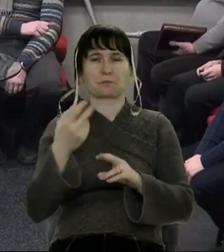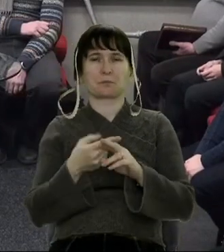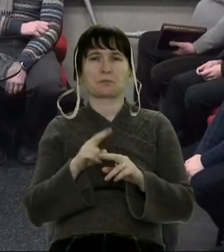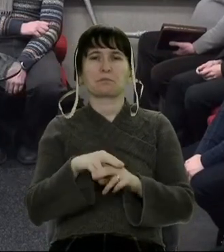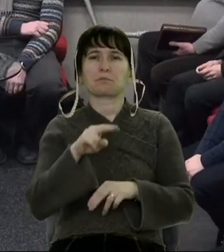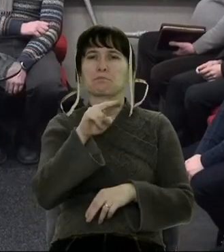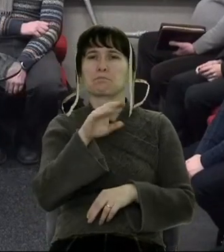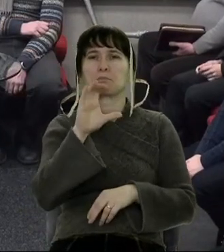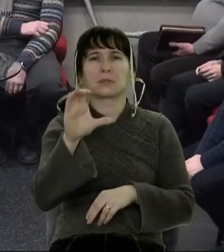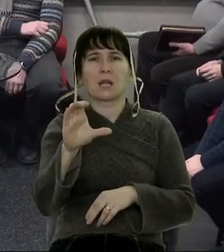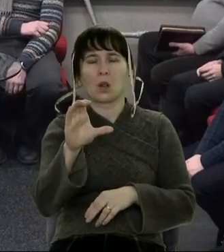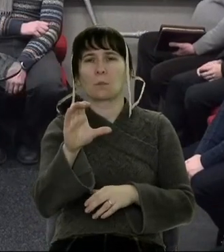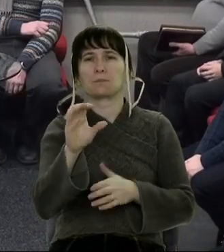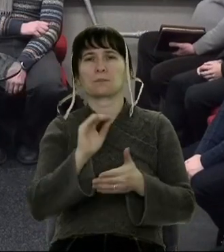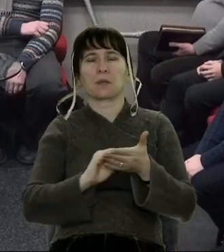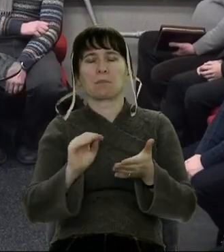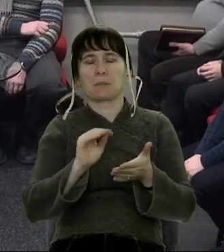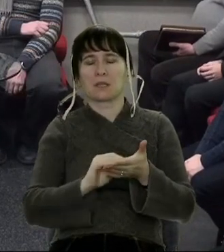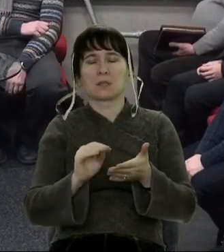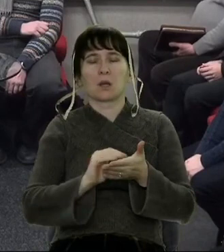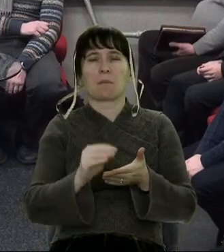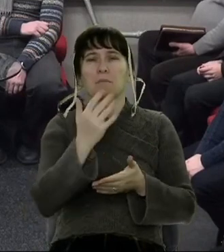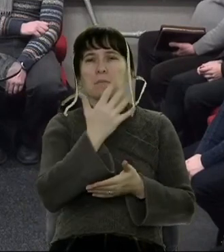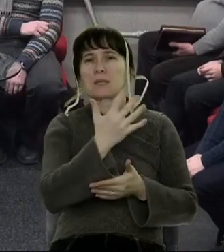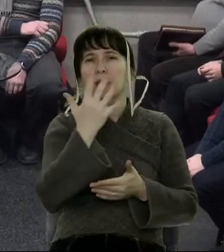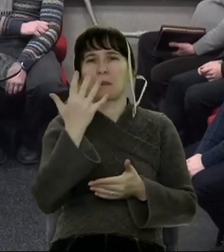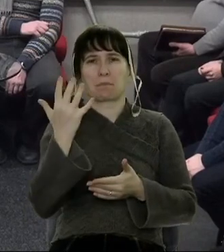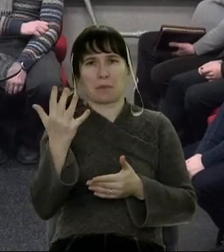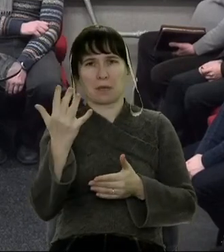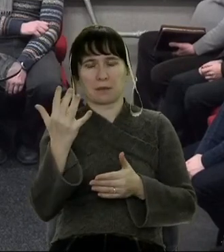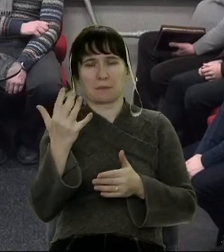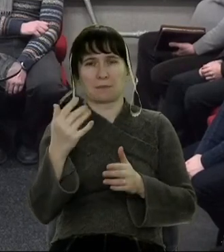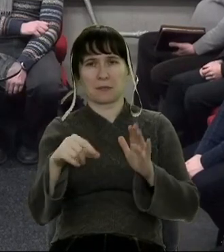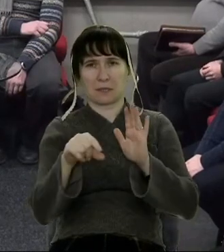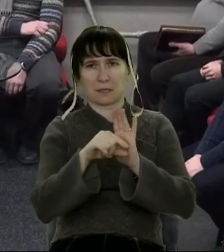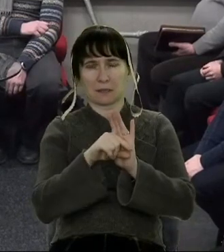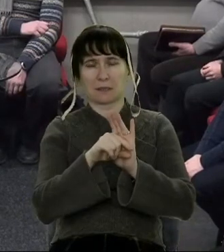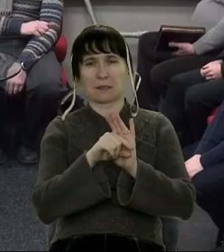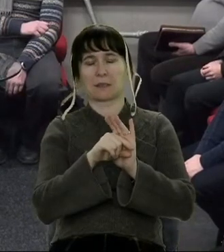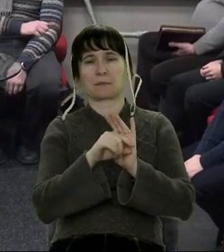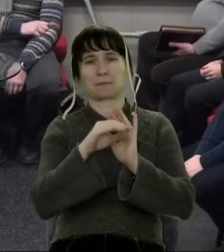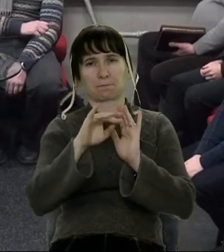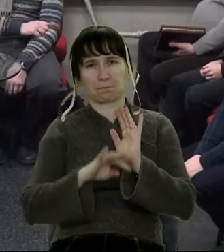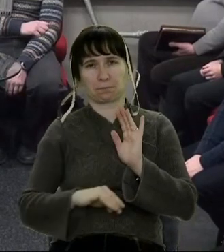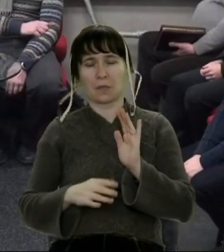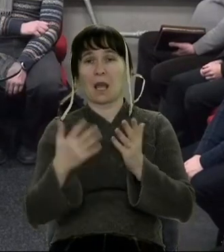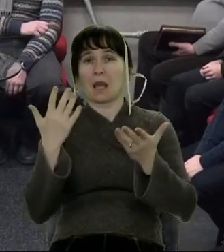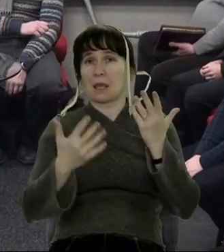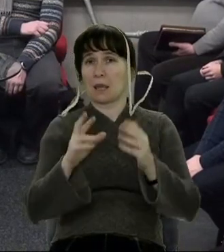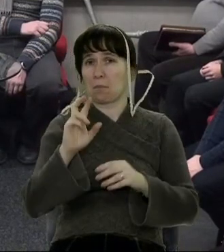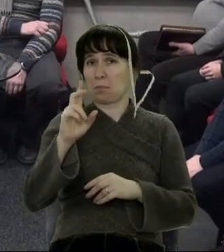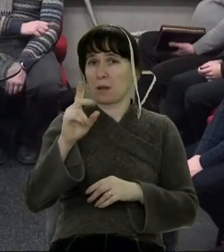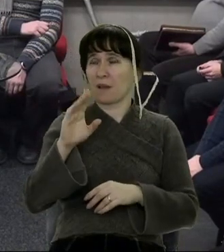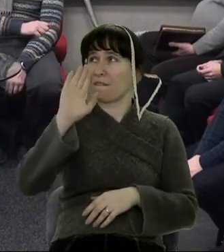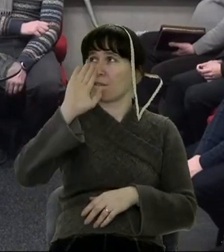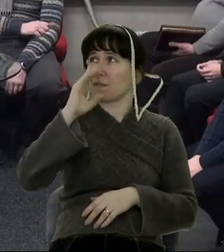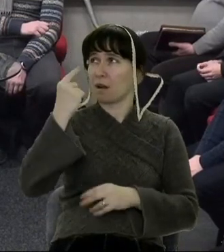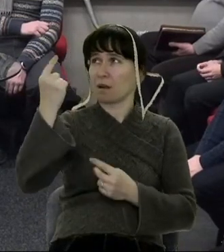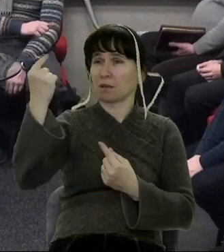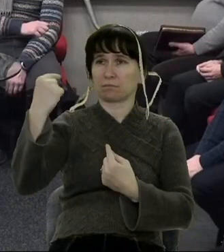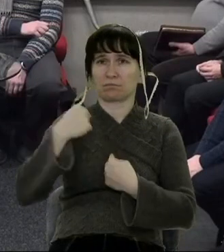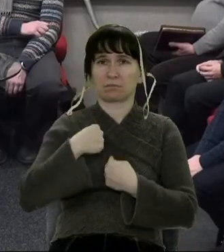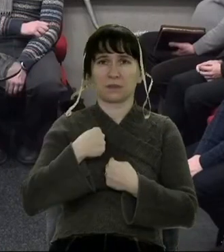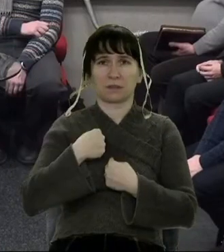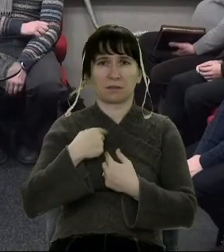книги псалмів, який записаний в 55-му псалмі, написані наступні слова. «Якби ворог зневажав мене,